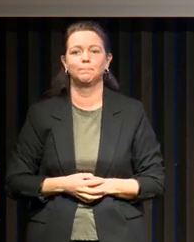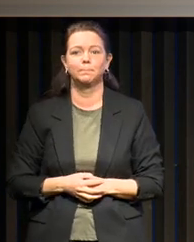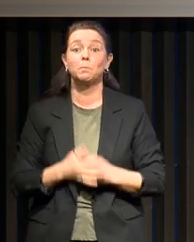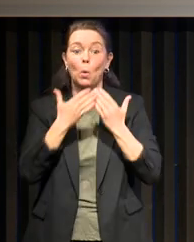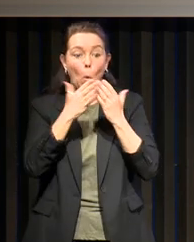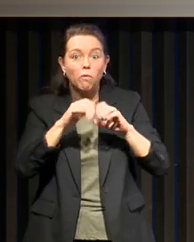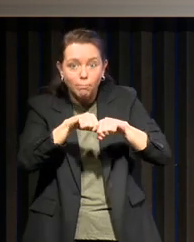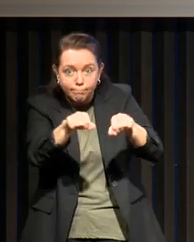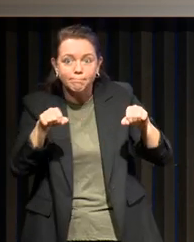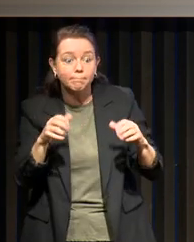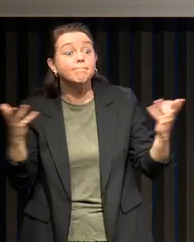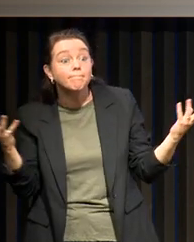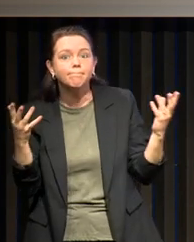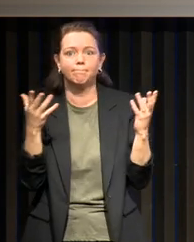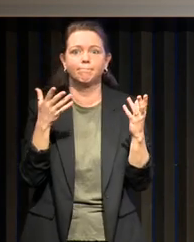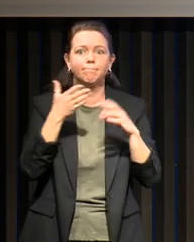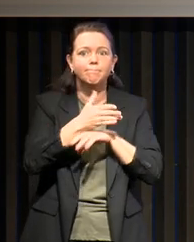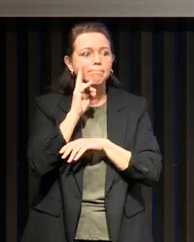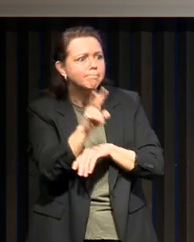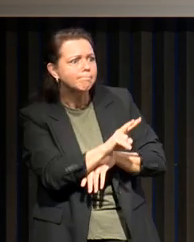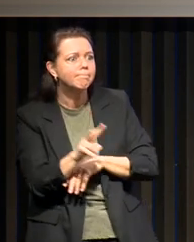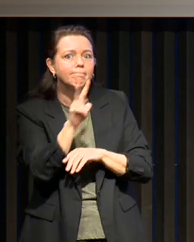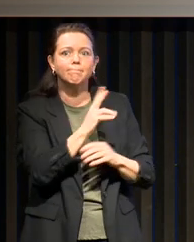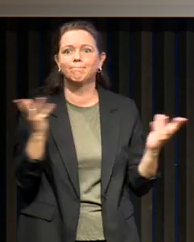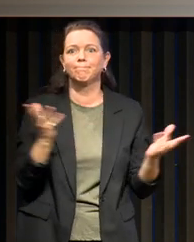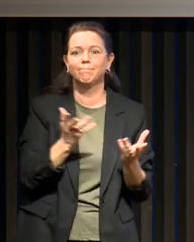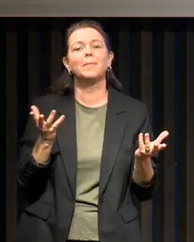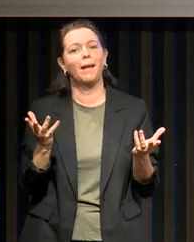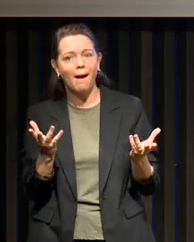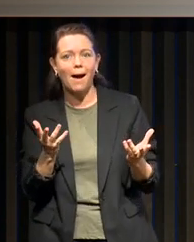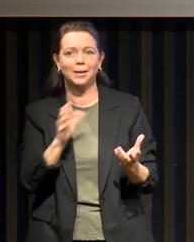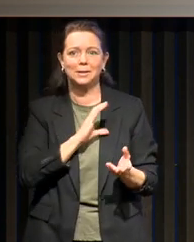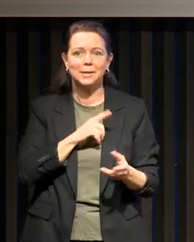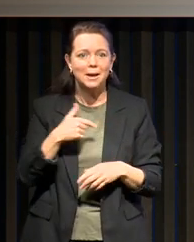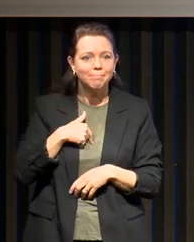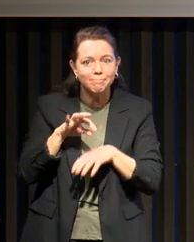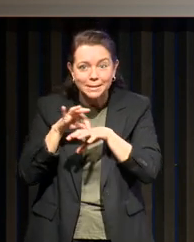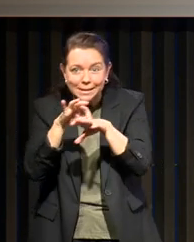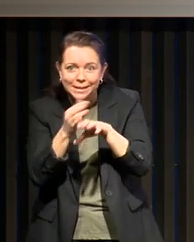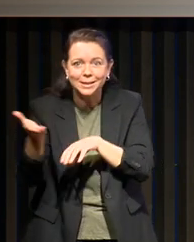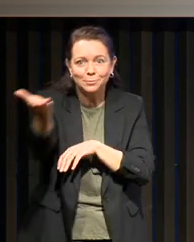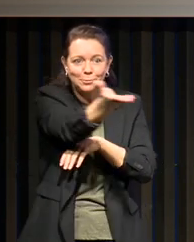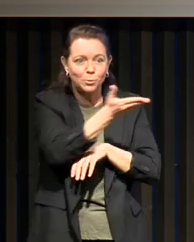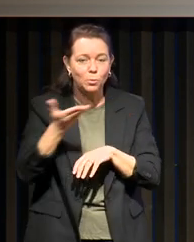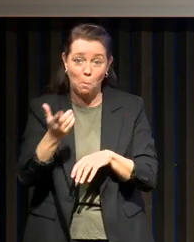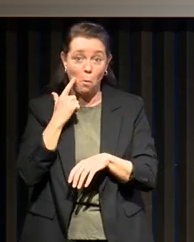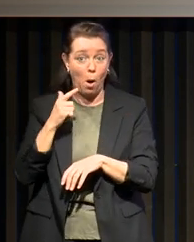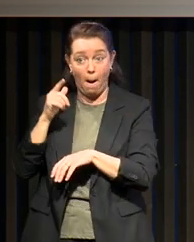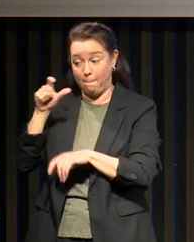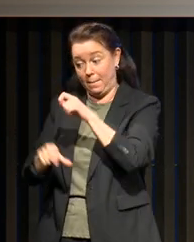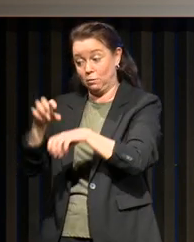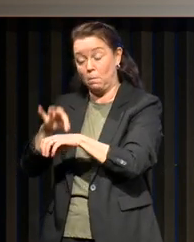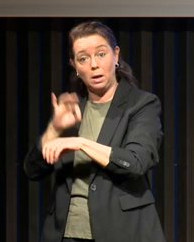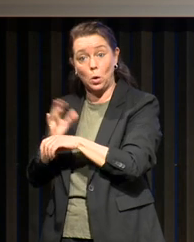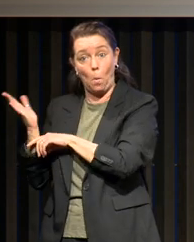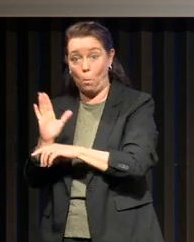Donc quand on ouvre les portes de ce service, qu'est-ce qu va voir ? Je vais essayer de venir avec vous, vous montrer ce qu'on montre rarement aux patients, c'est-à